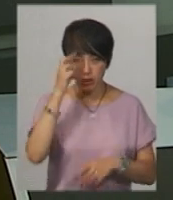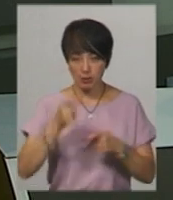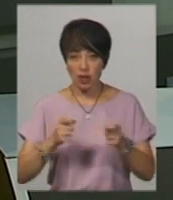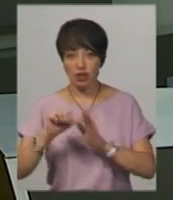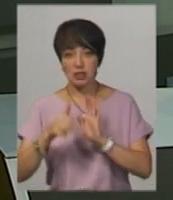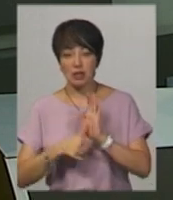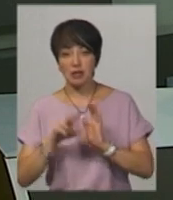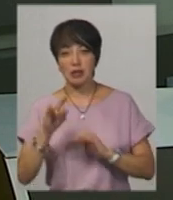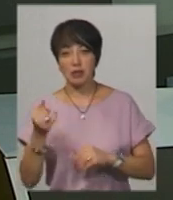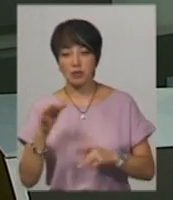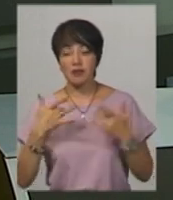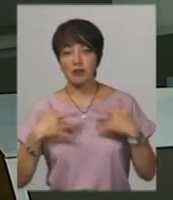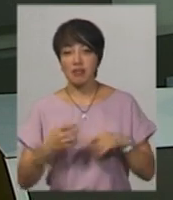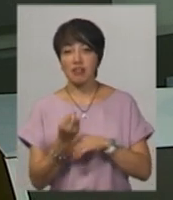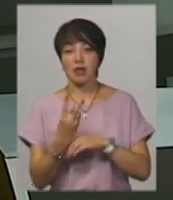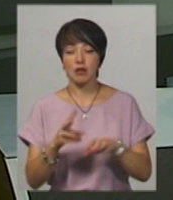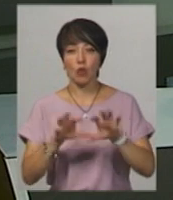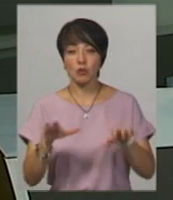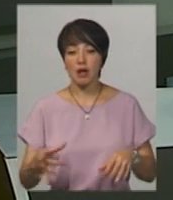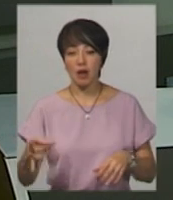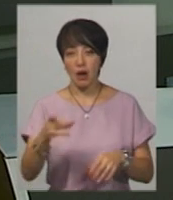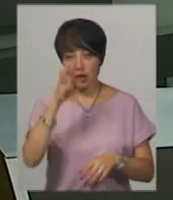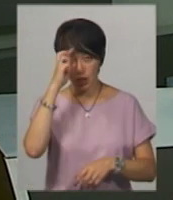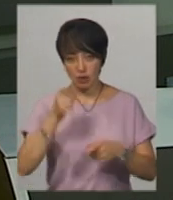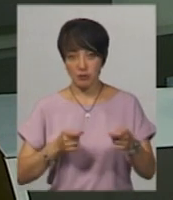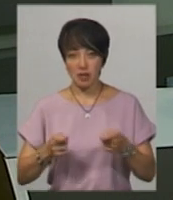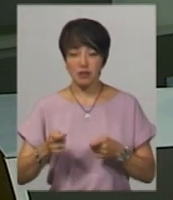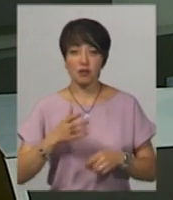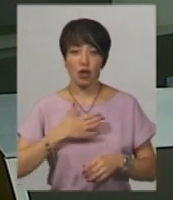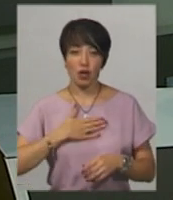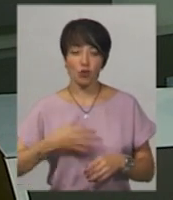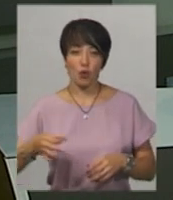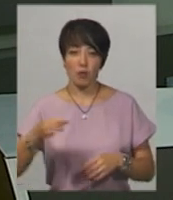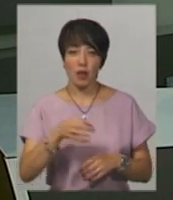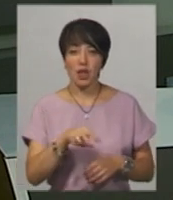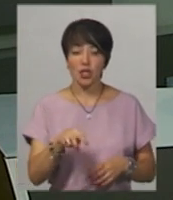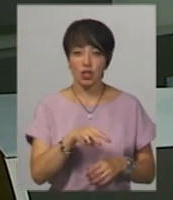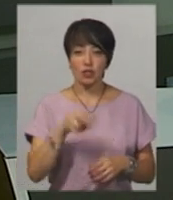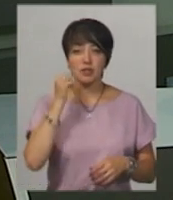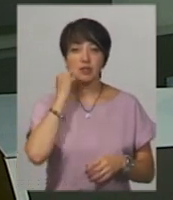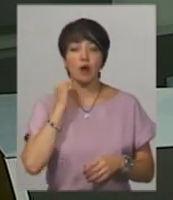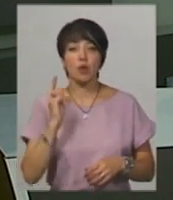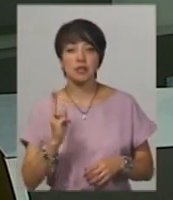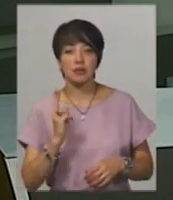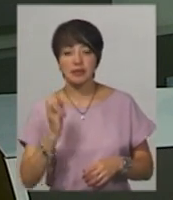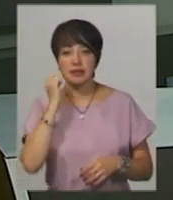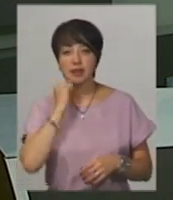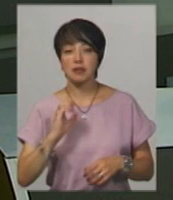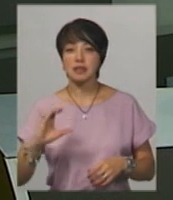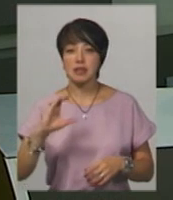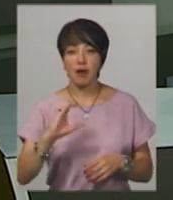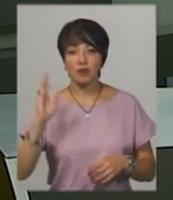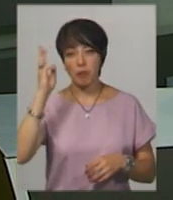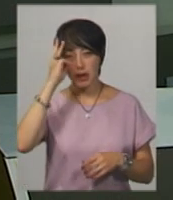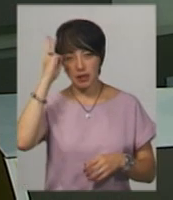липня – про звільнення 12 гулів райдержадміністрації у Хмельницькій області – Литичівської, Старокостянтинівської, Старосинявської,